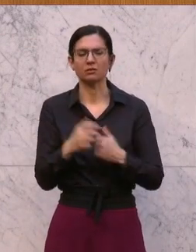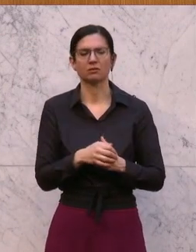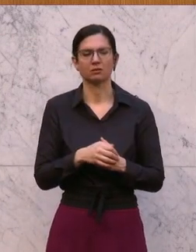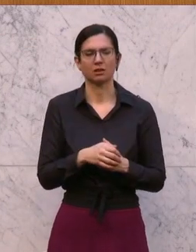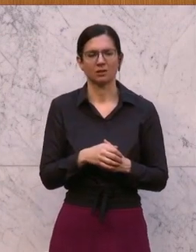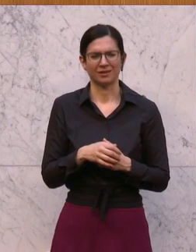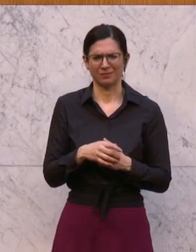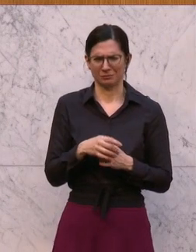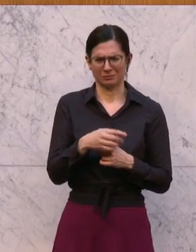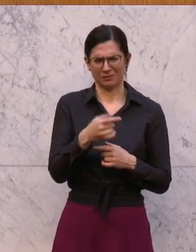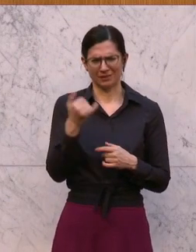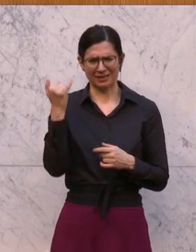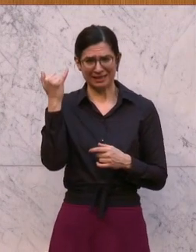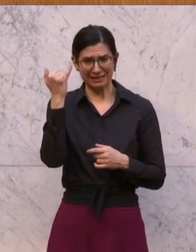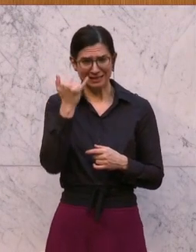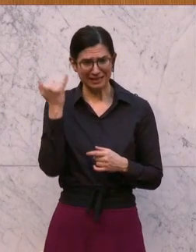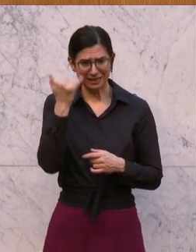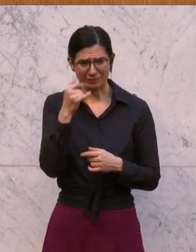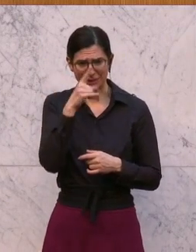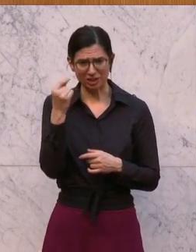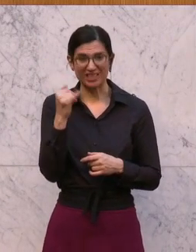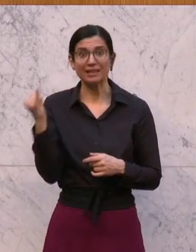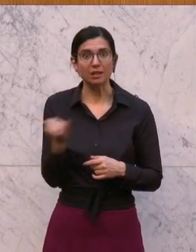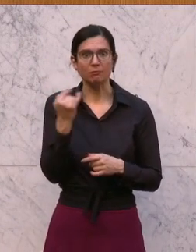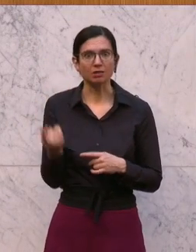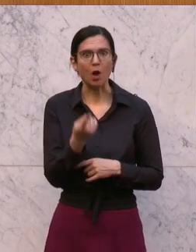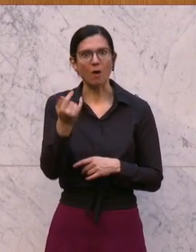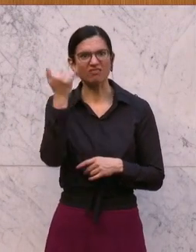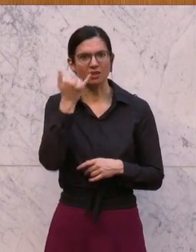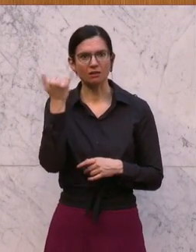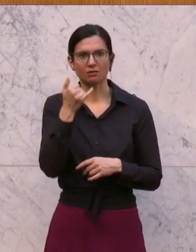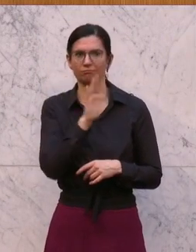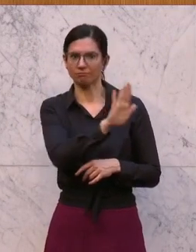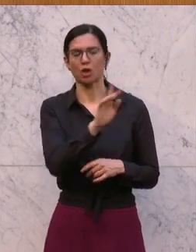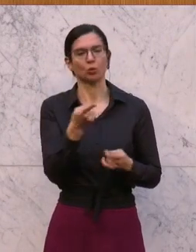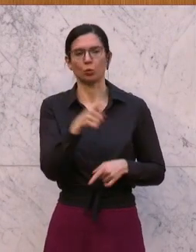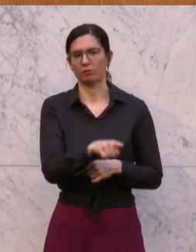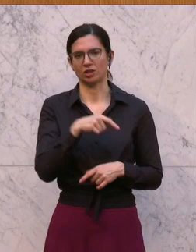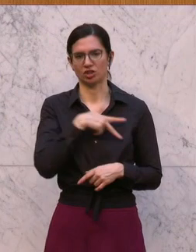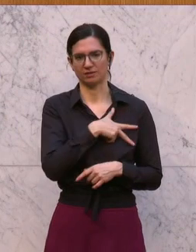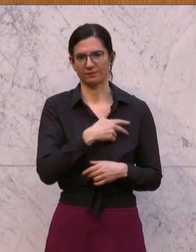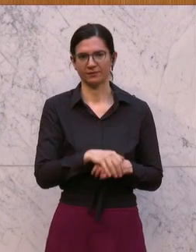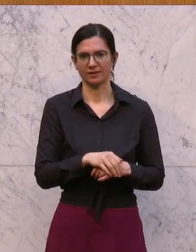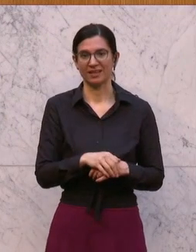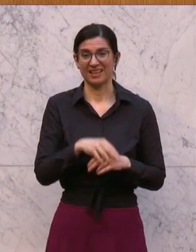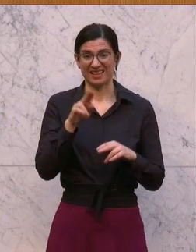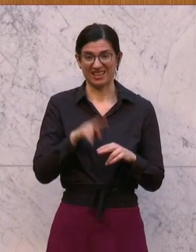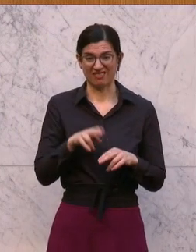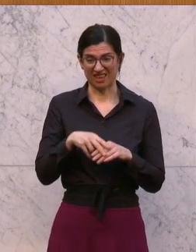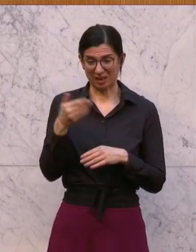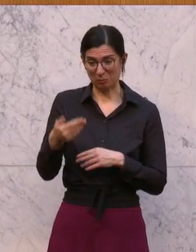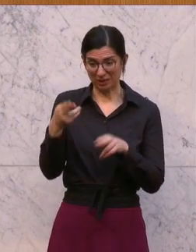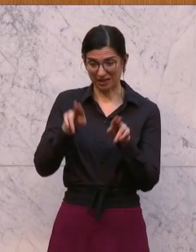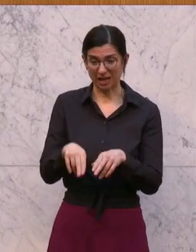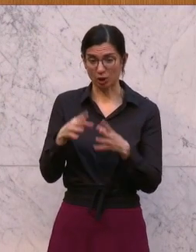Irren ist menschlich, immer Irren ist sozialdemokratisch. Also wenn Sie sich im Mietrecht so auskennen wie bei Ihrem Parteistatut, dann gute Nacht für die